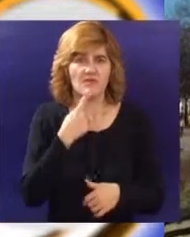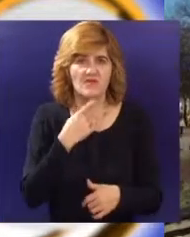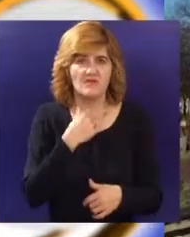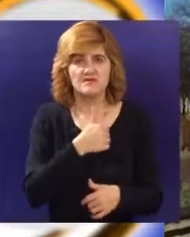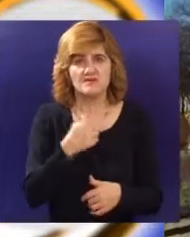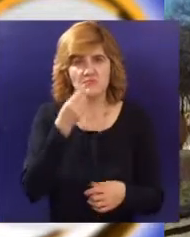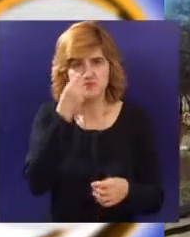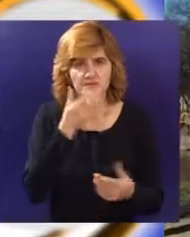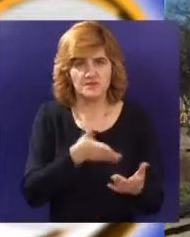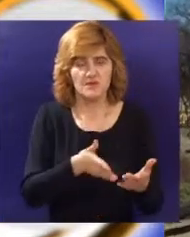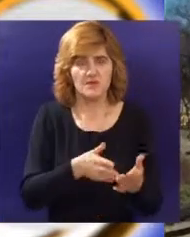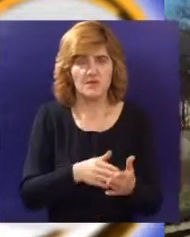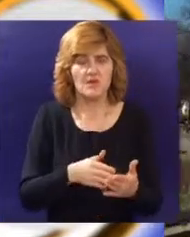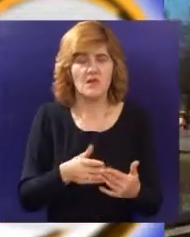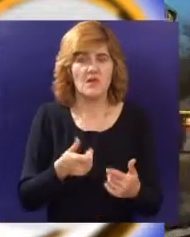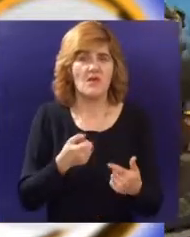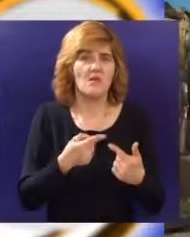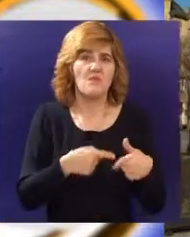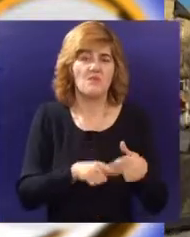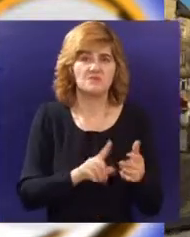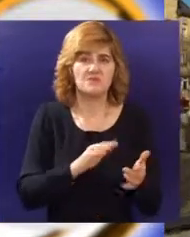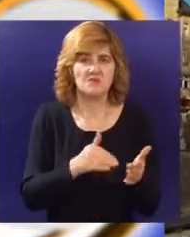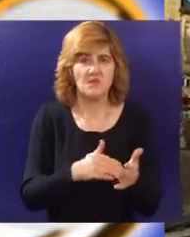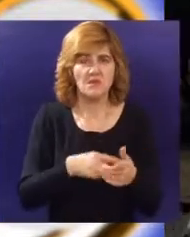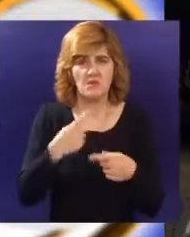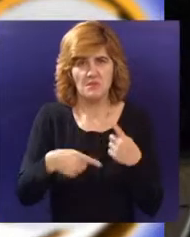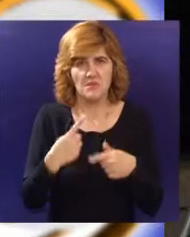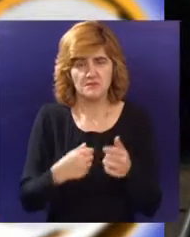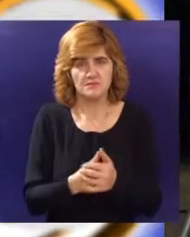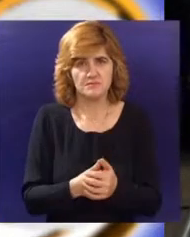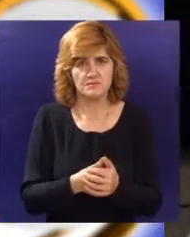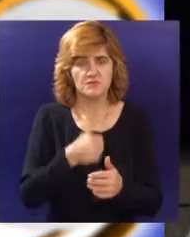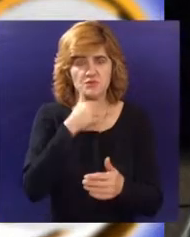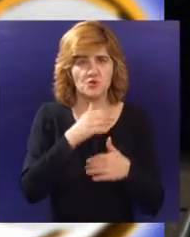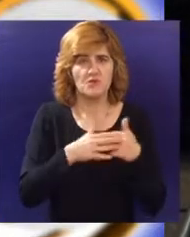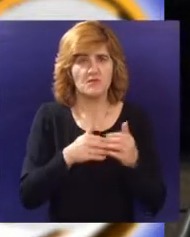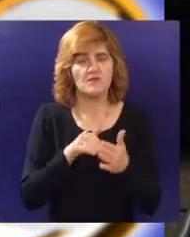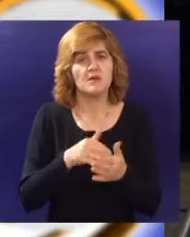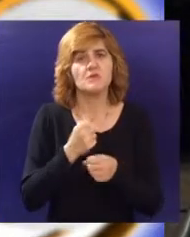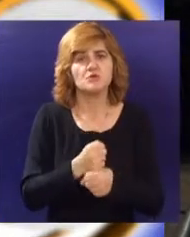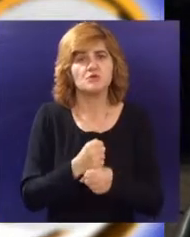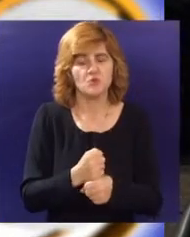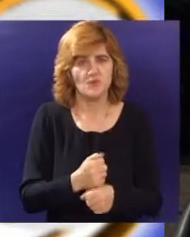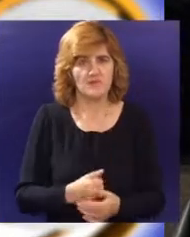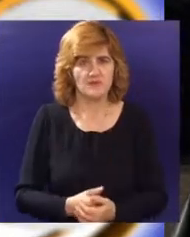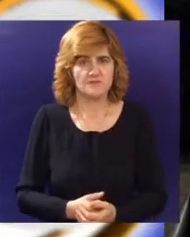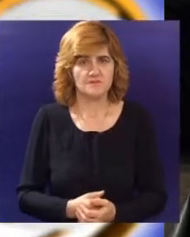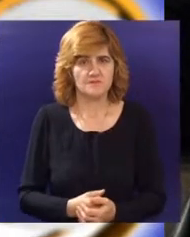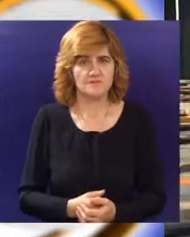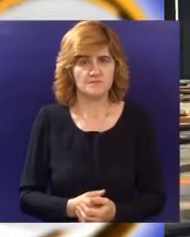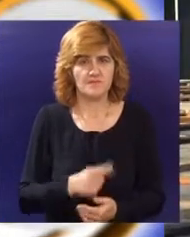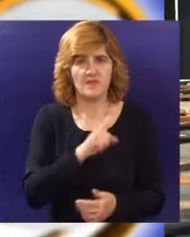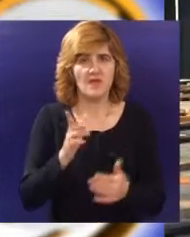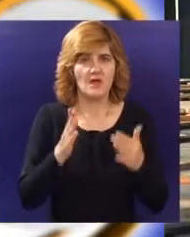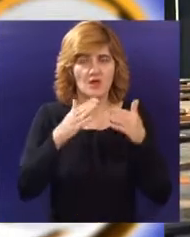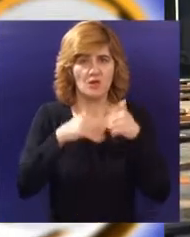uništena. Ali se posebno što bi uradio, nemam neku ideju. Ovo što je izgrađeno trebalo bi očuvati. Ja sam za očuvanje, ne za